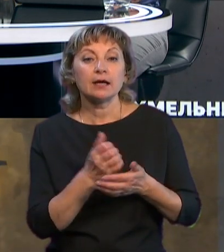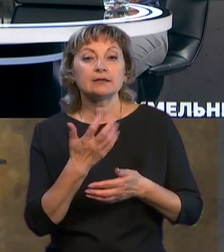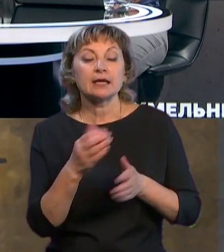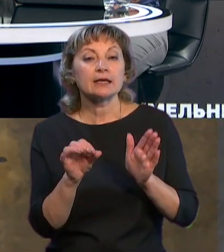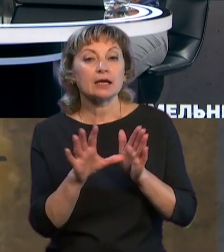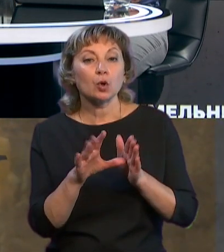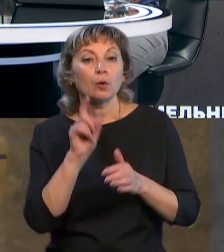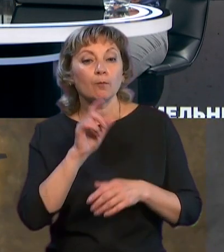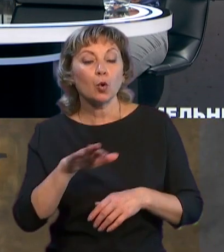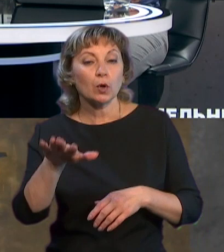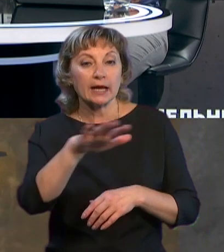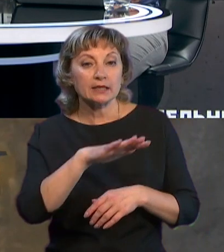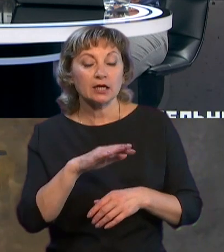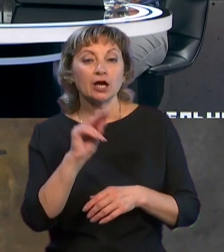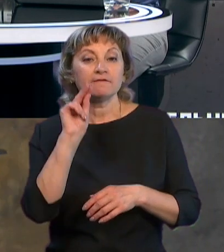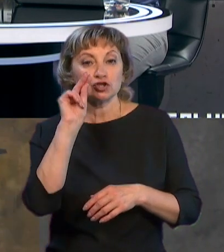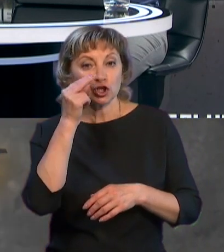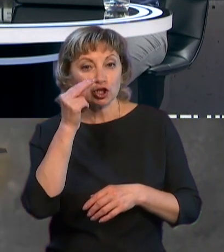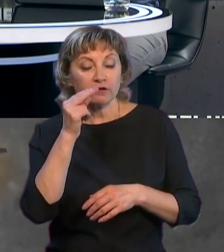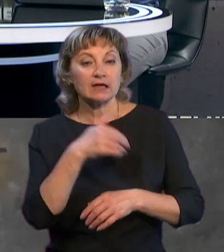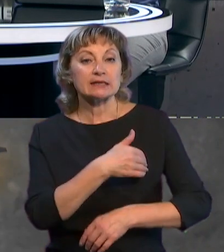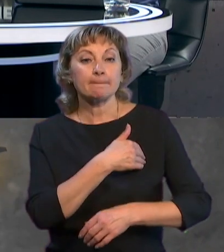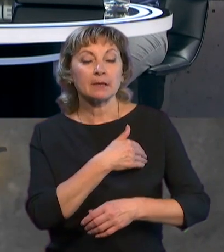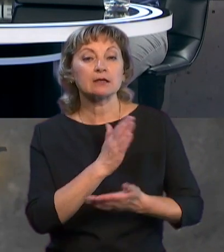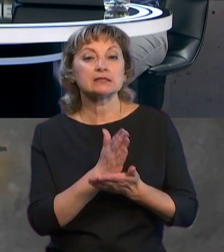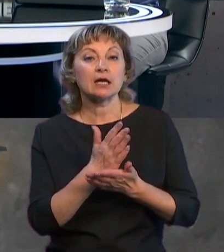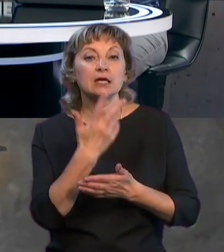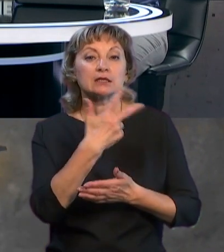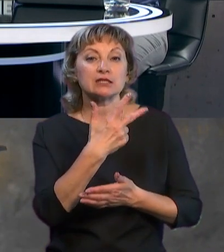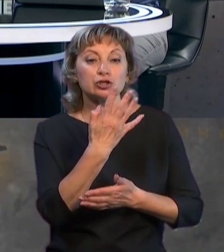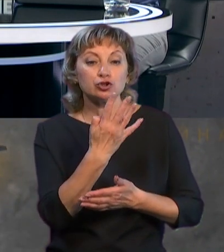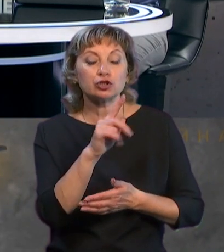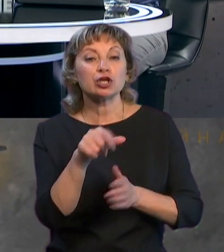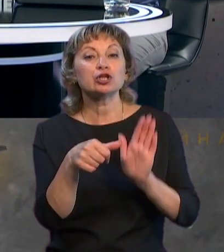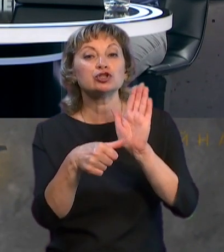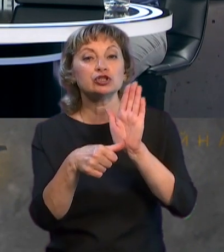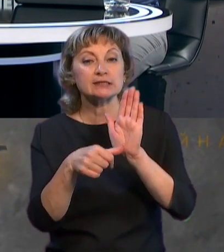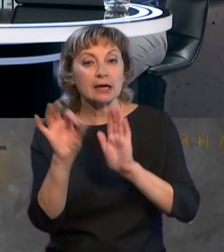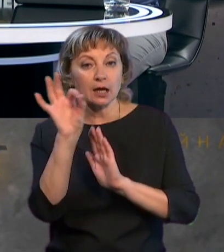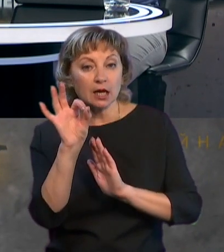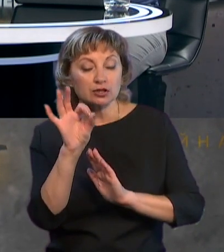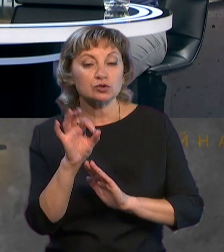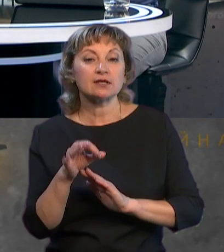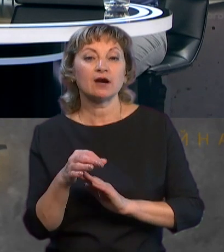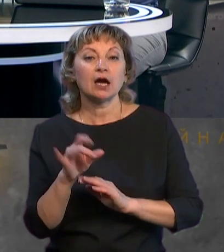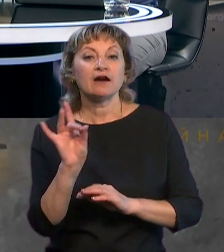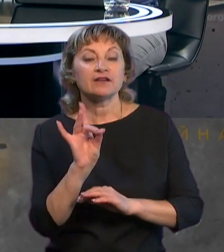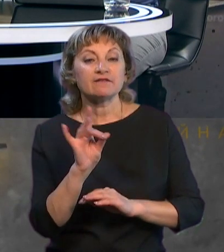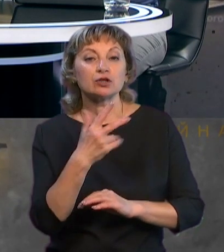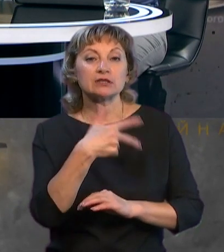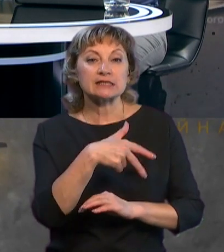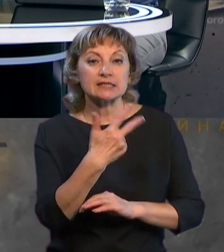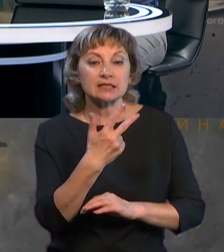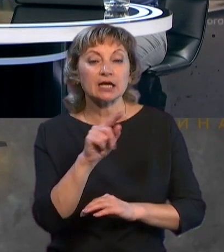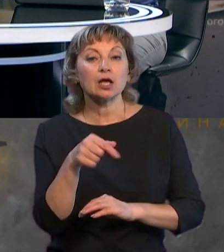рекордів по Україні, а саме в Чорнігові температура становила 34,6 градусів Цельсія, в Рівному – 33